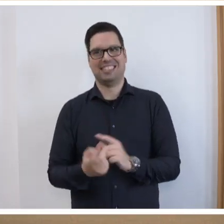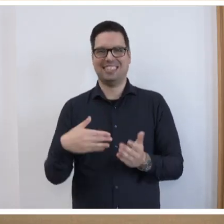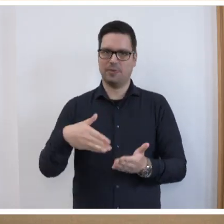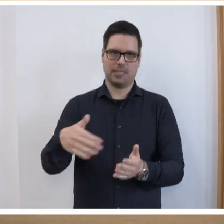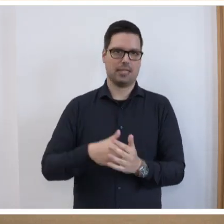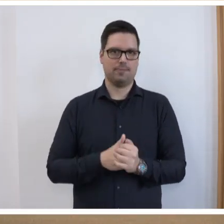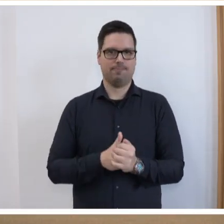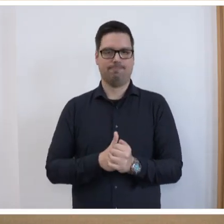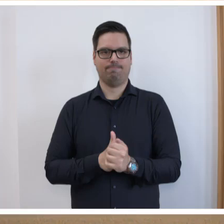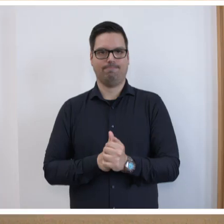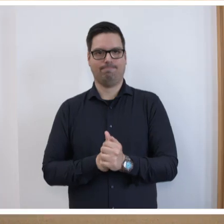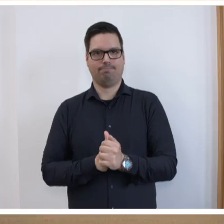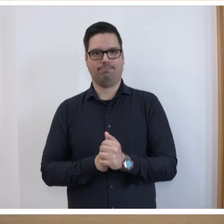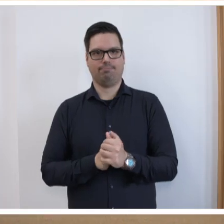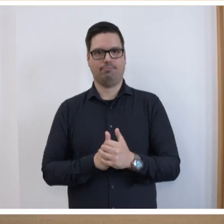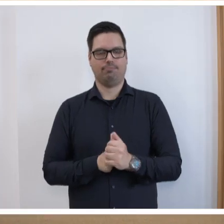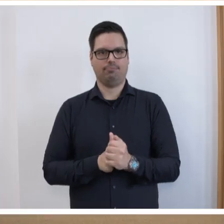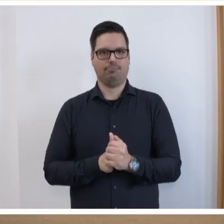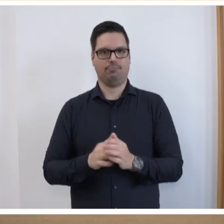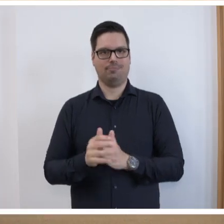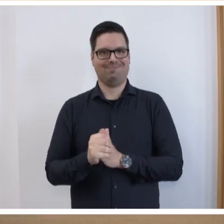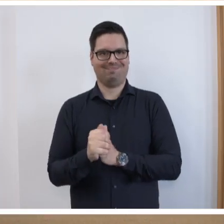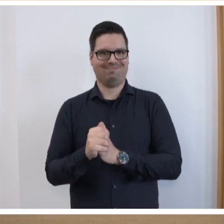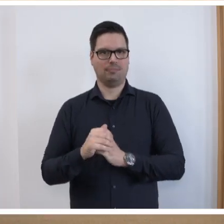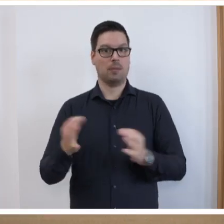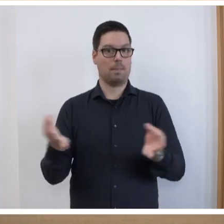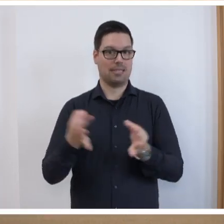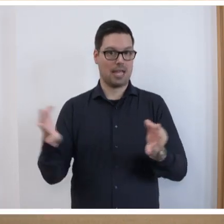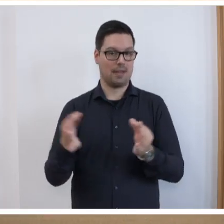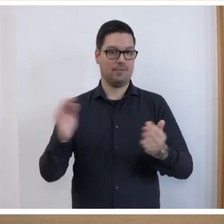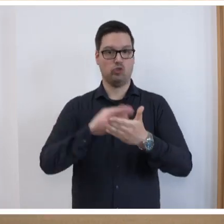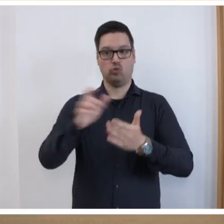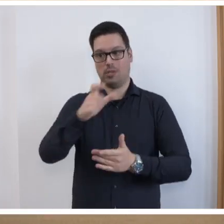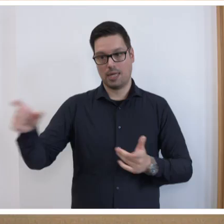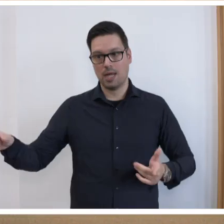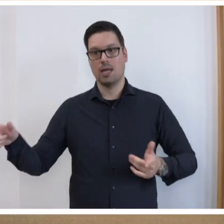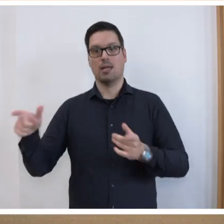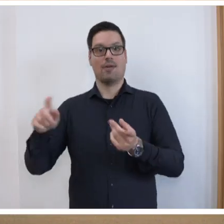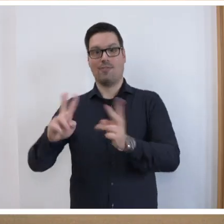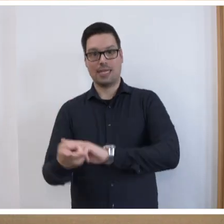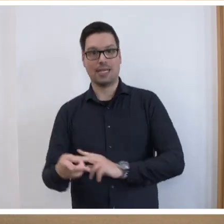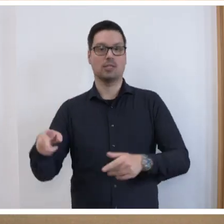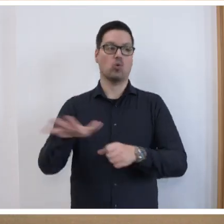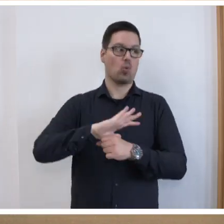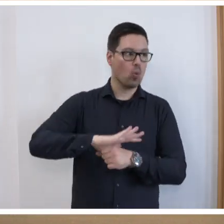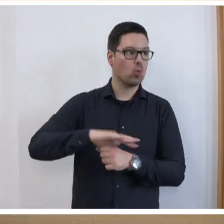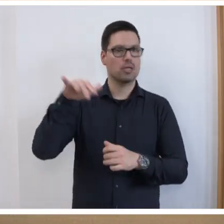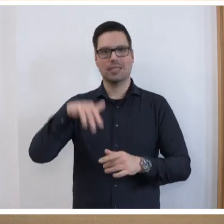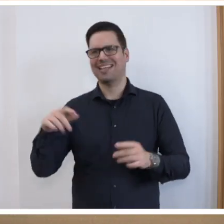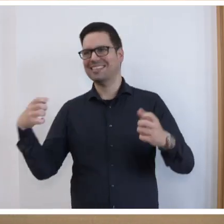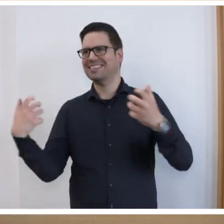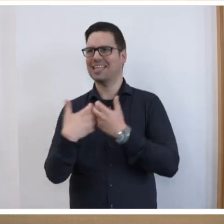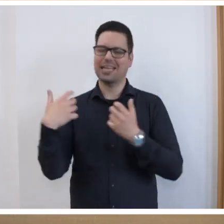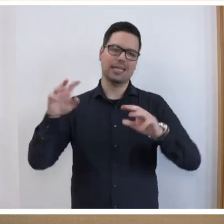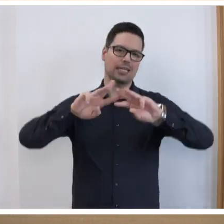Die Bedarfe und Bedürfnisse der Schülerinnen und Schüler haben sich verändert. Die Corona-Pandemie und ihre Folgen, Kriege in der